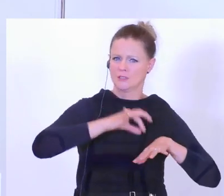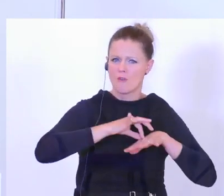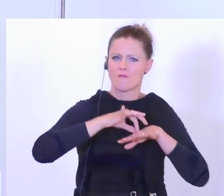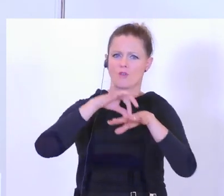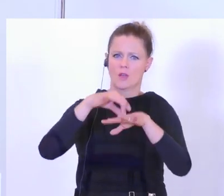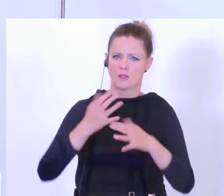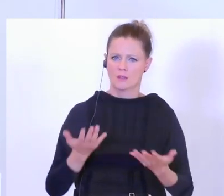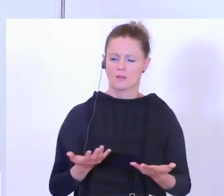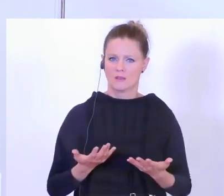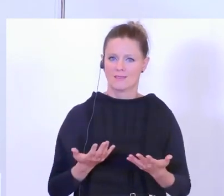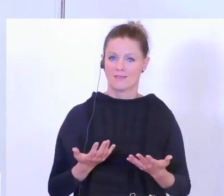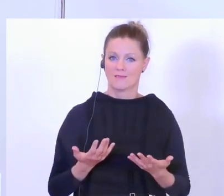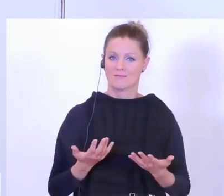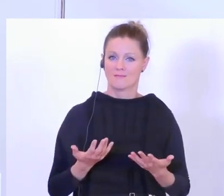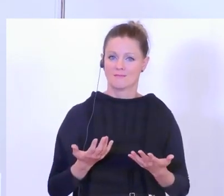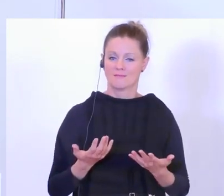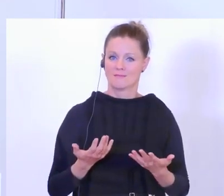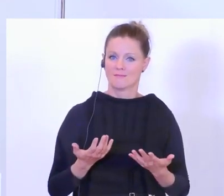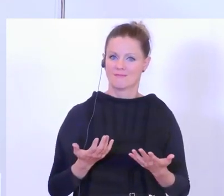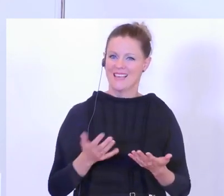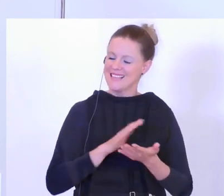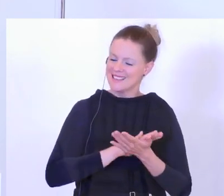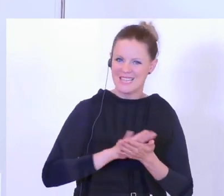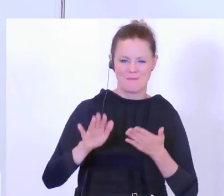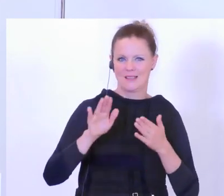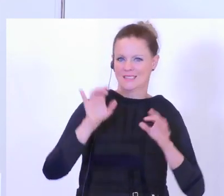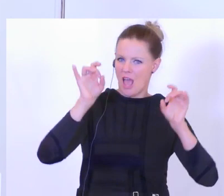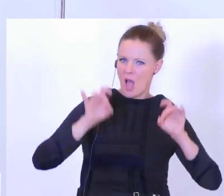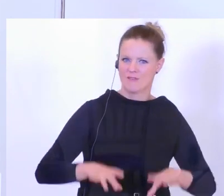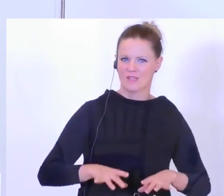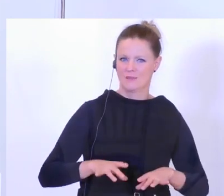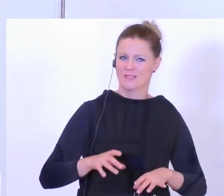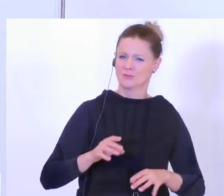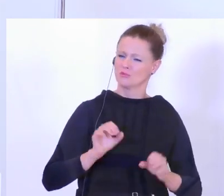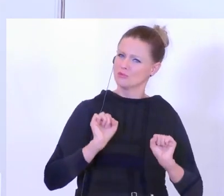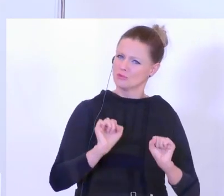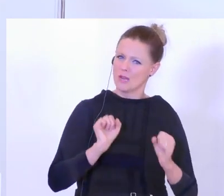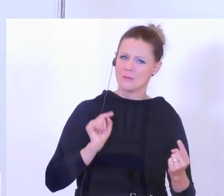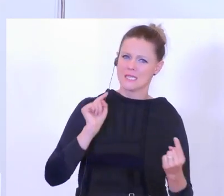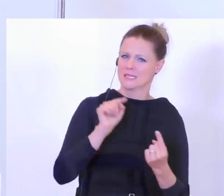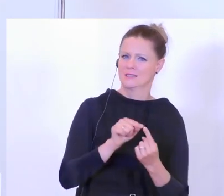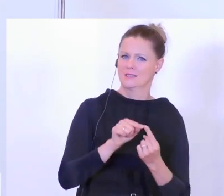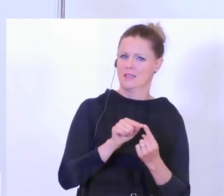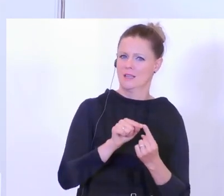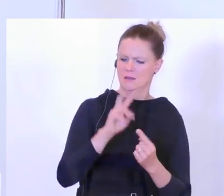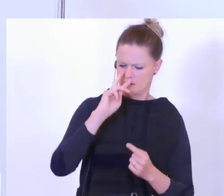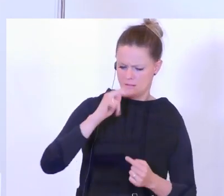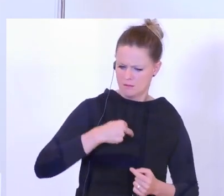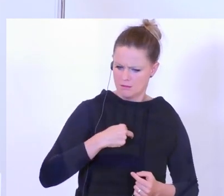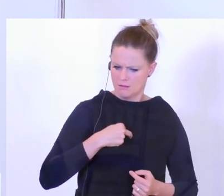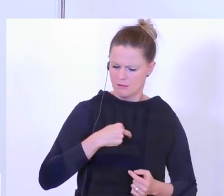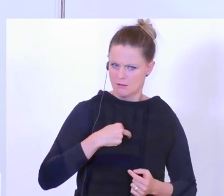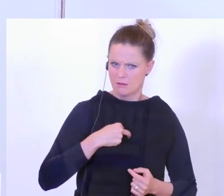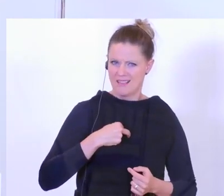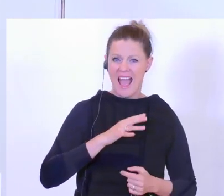die es niemals aufgeben, immer danach trachten, sich ständig hinterfragen, um eben alles